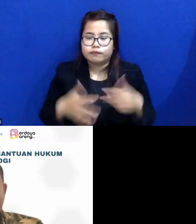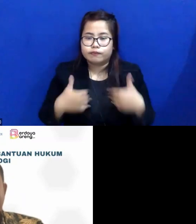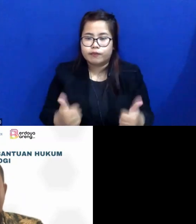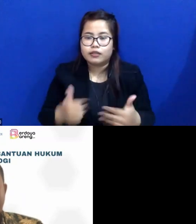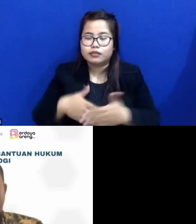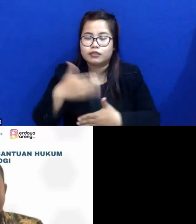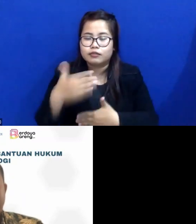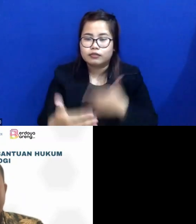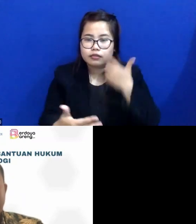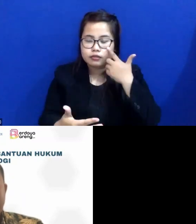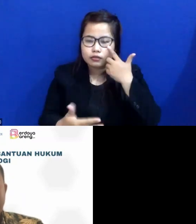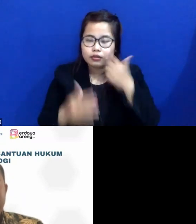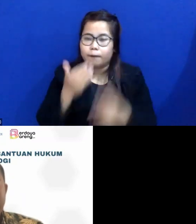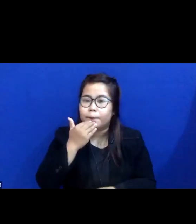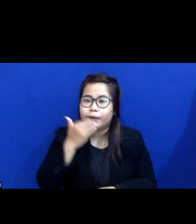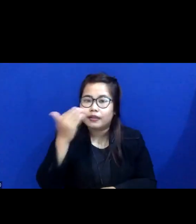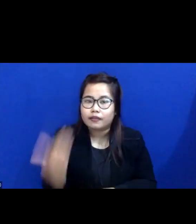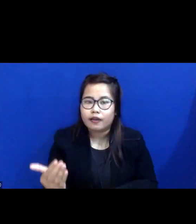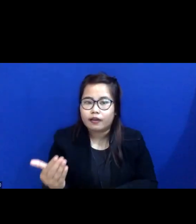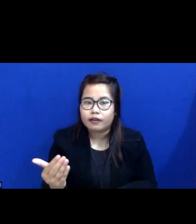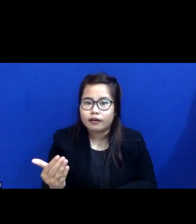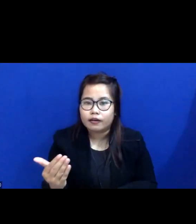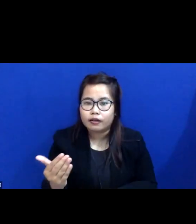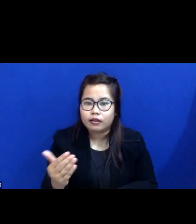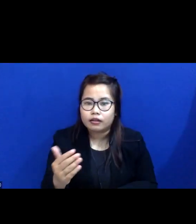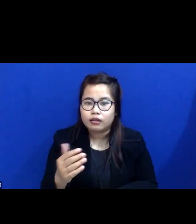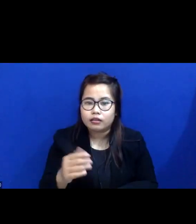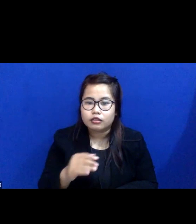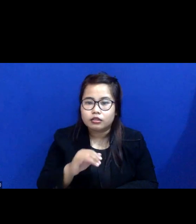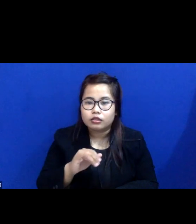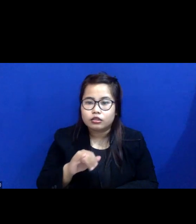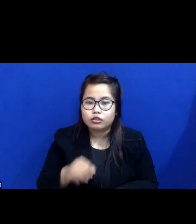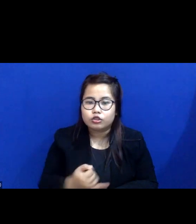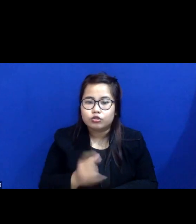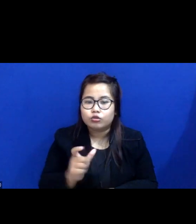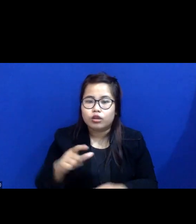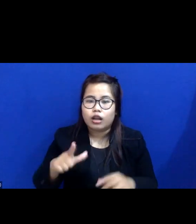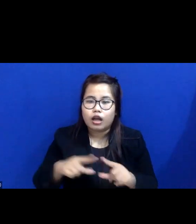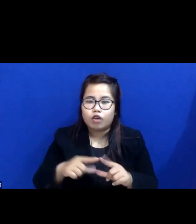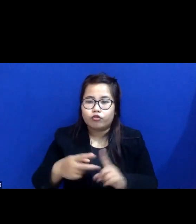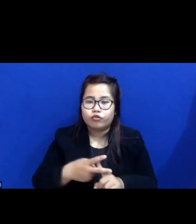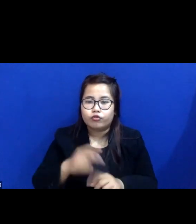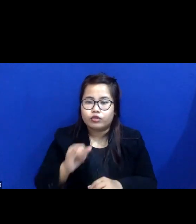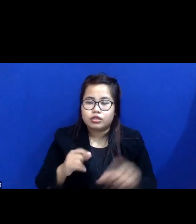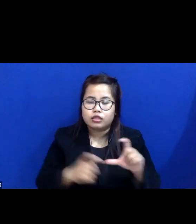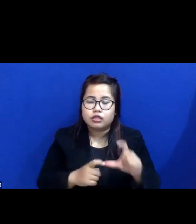pertanyaan dari Zulafif Senek. Perkenalkan, saya Zulafif, mahasiswa Fakultas Hukum